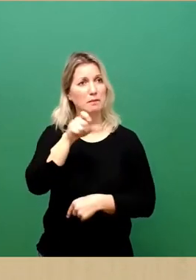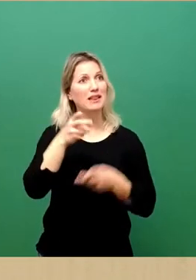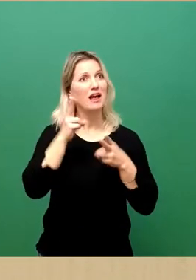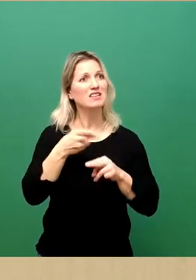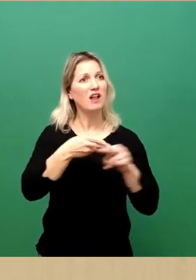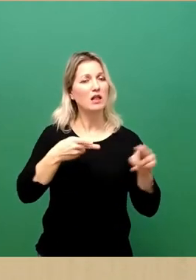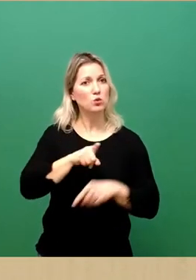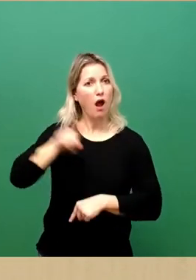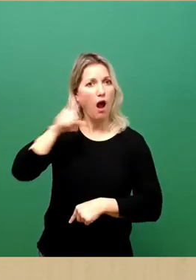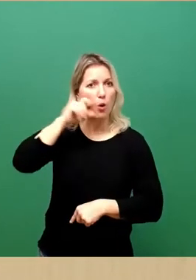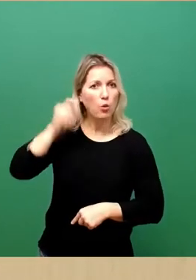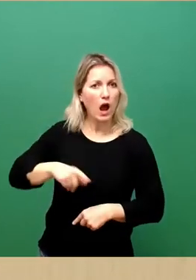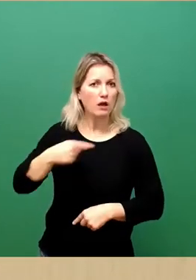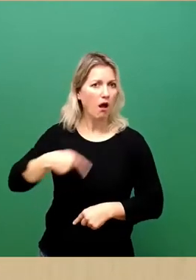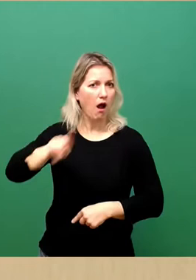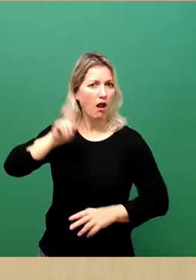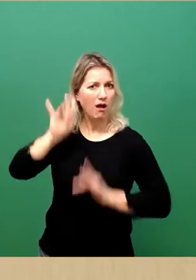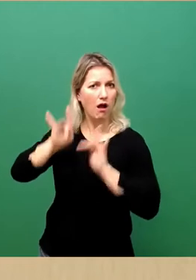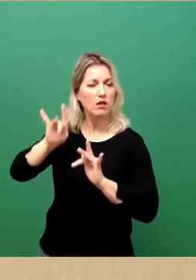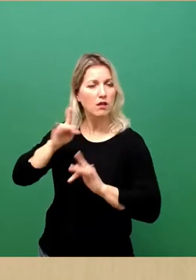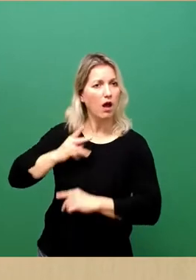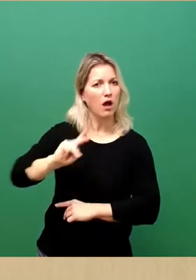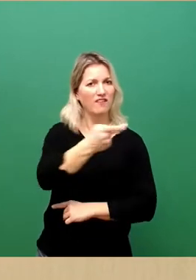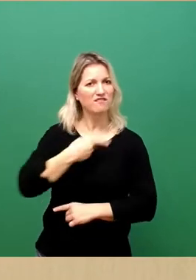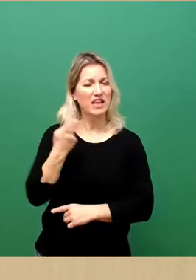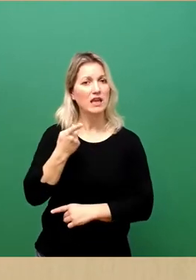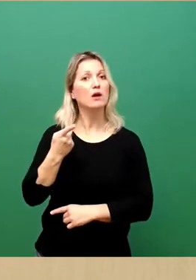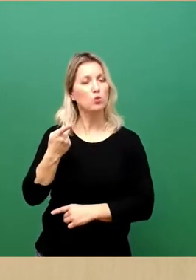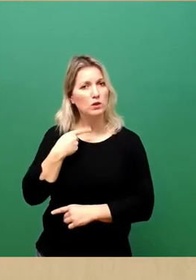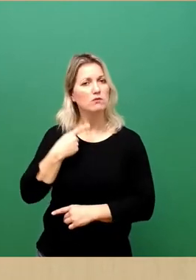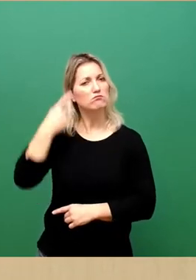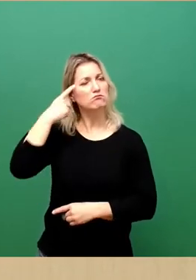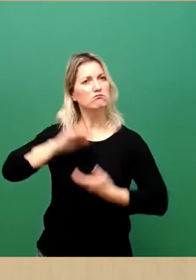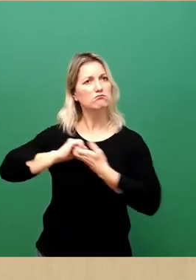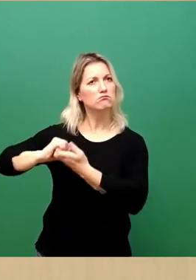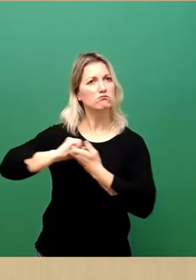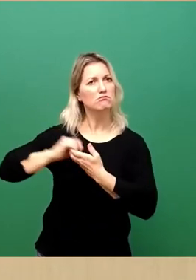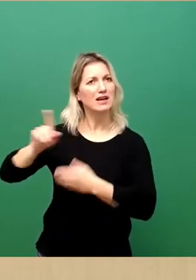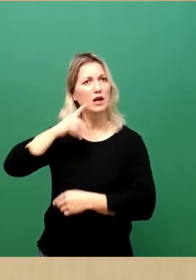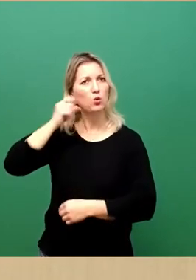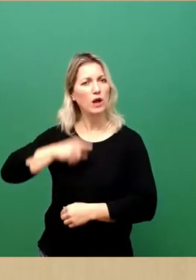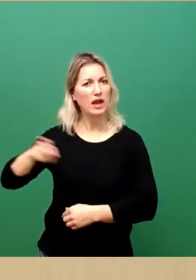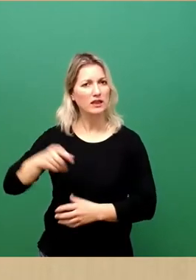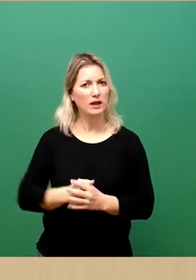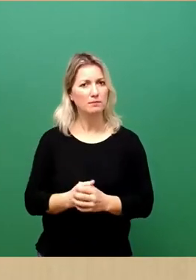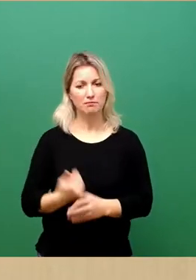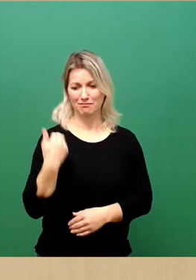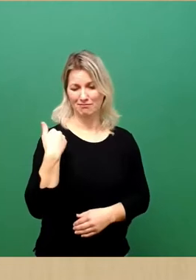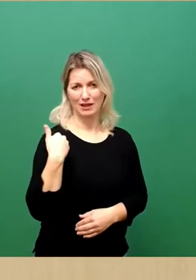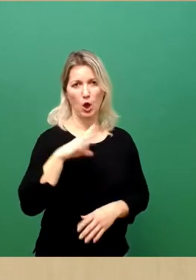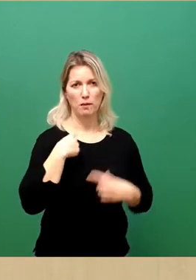verurteilen und uns solidarisch mit der Ukraine zeigen. Der Herr Oberbürgermeister hat ja eben auch vorhin die